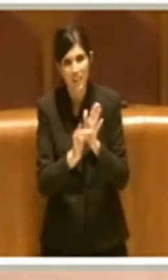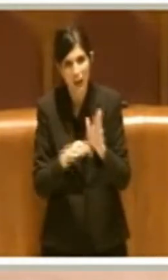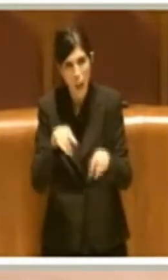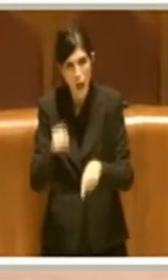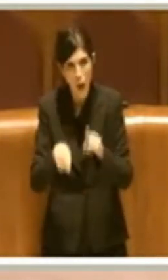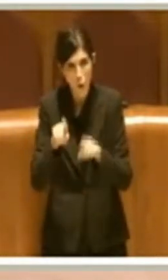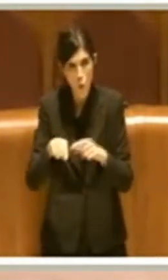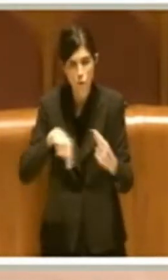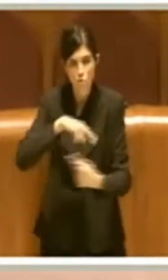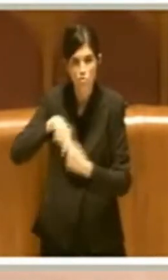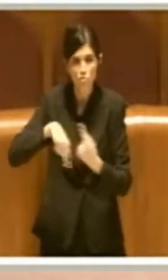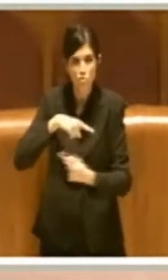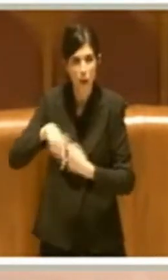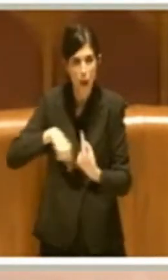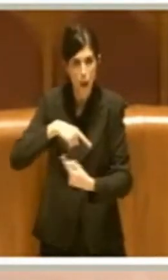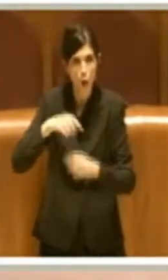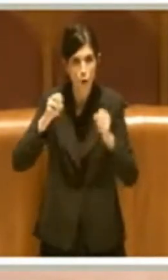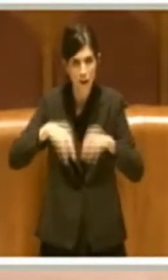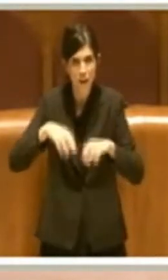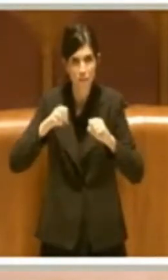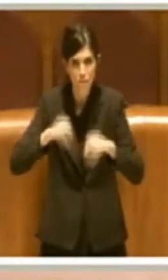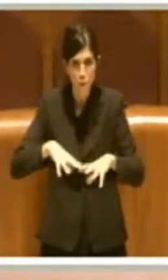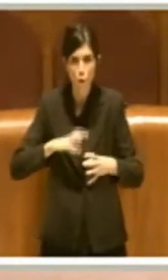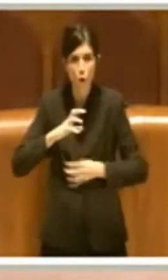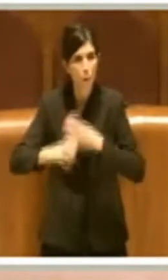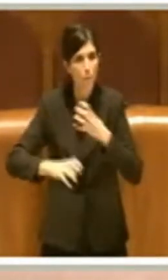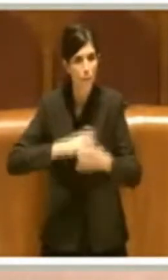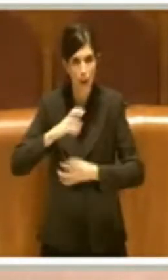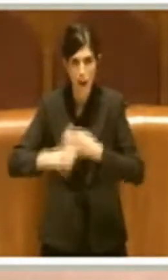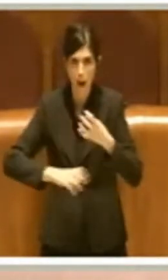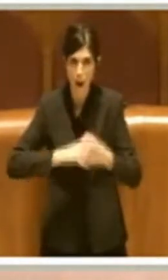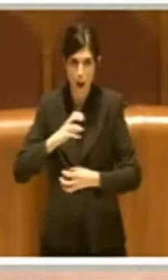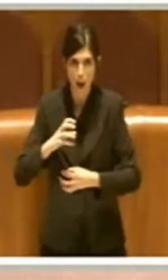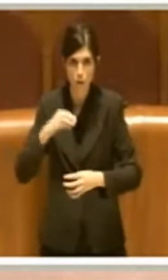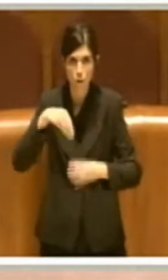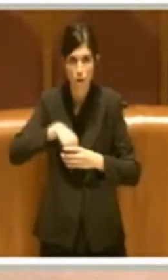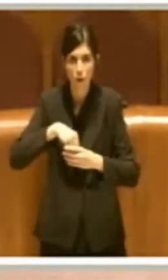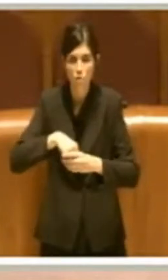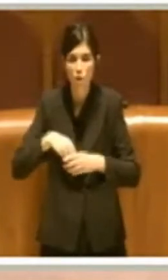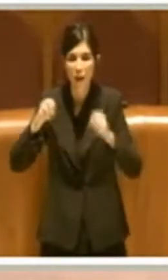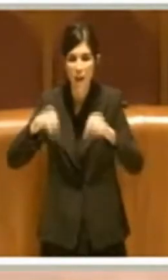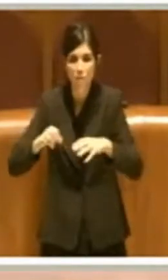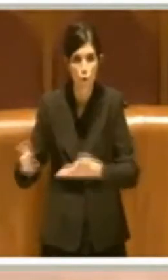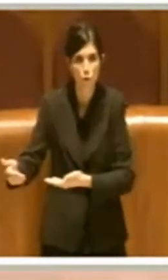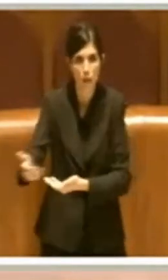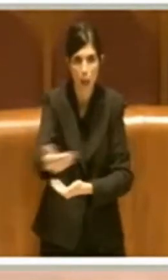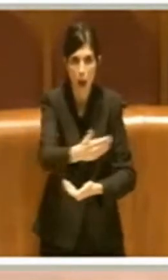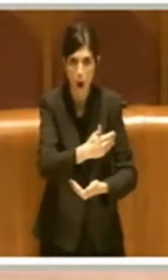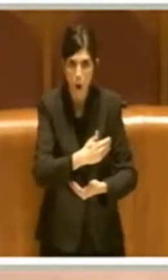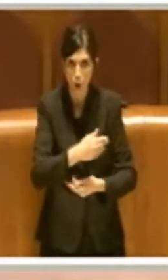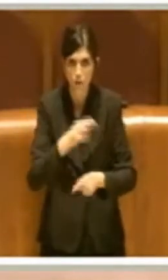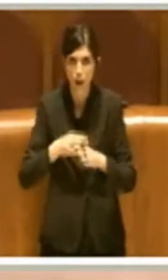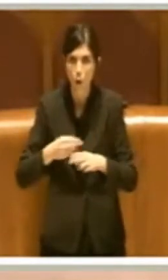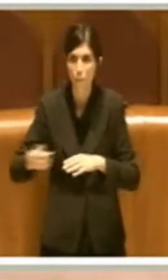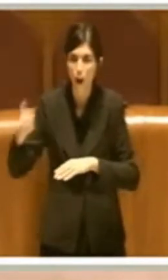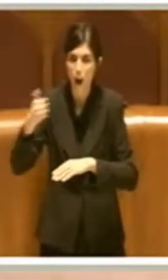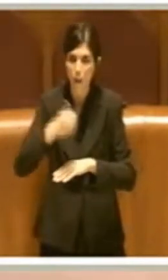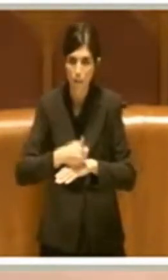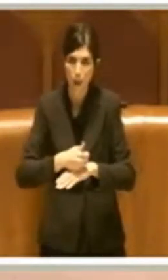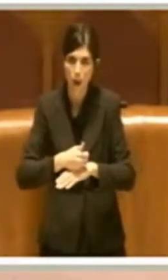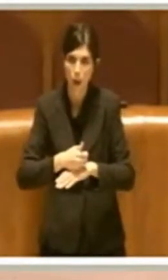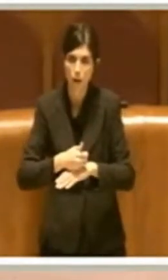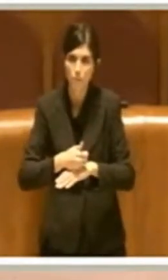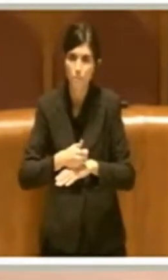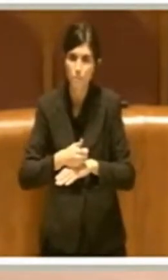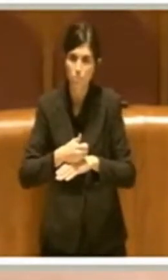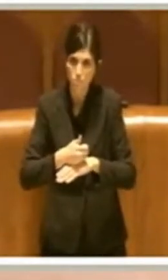Il ciclo di rifiuti è un ciclo abbastanza complesso. Ovviamente c'è la raccolta, dove Roma Capitale è il soggetto